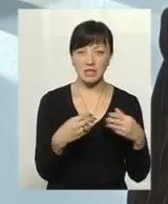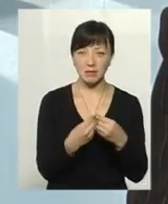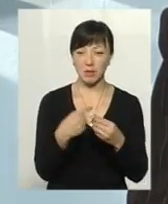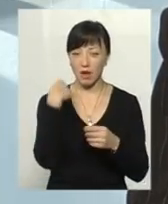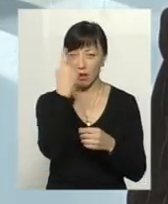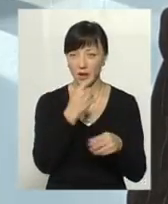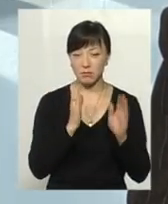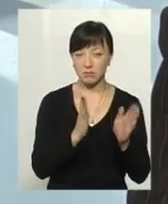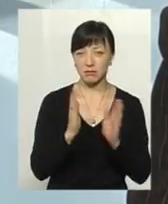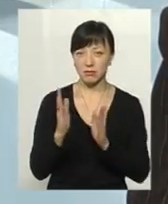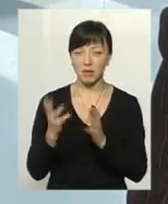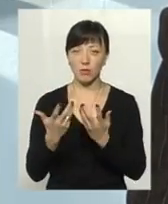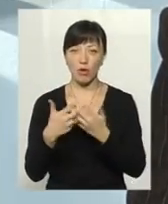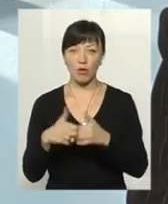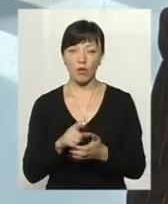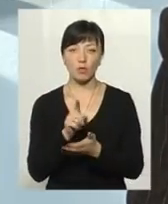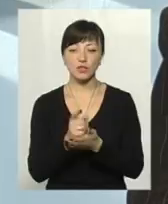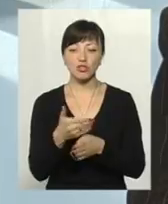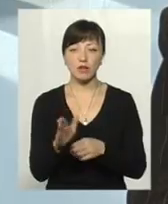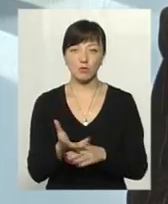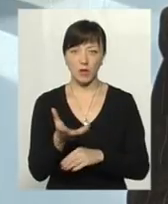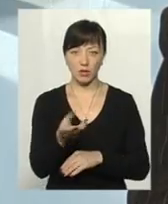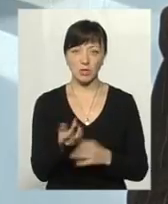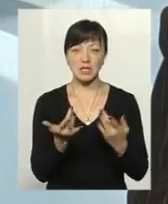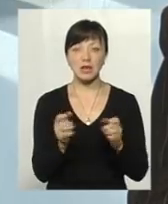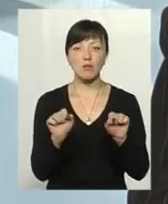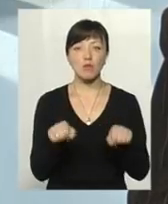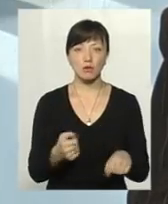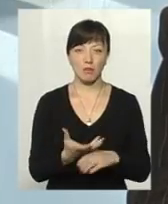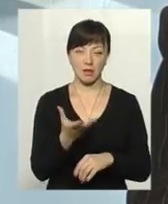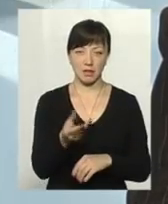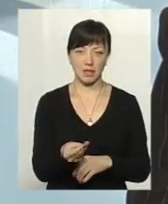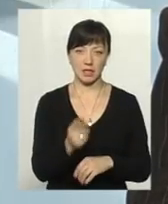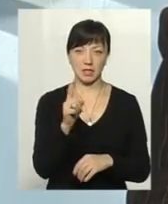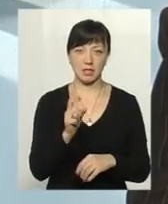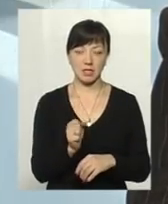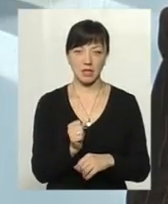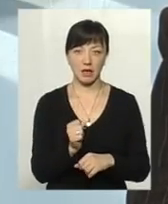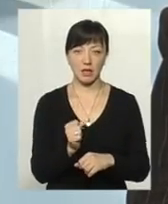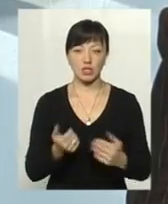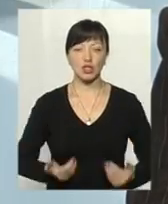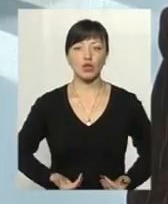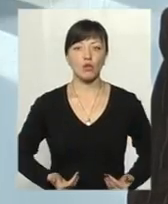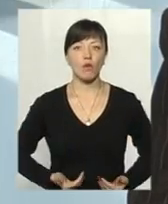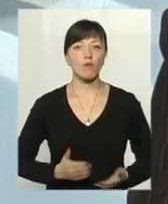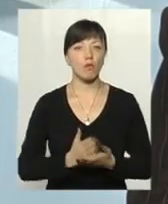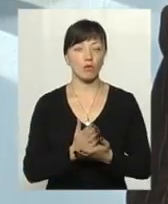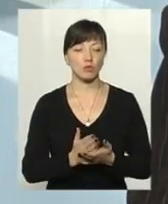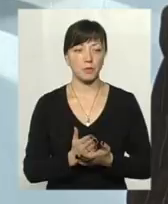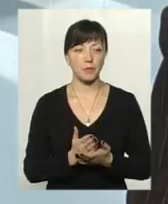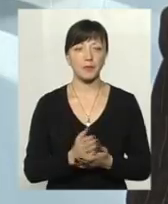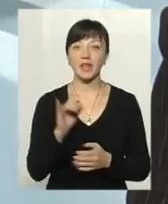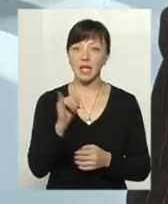принципі може вираховувати обов'язкову частку, скільки вона може сплатити за житлово-комунальні послуги.